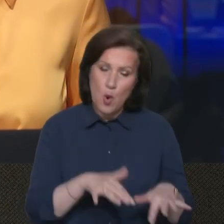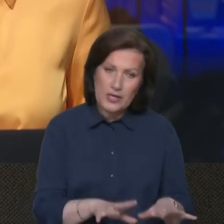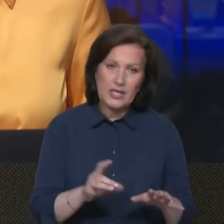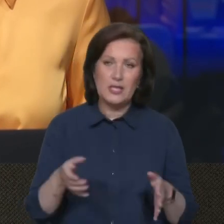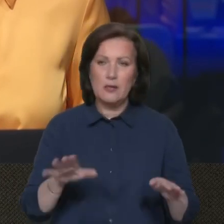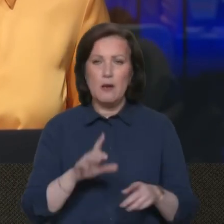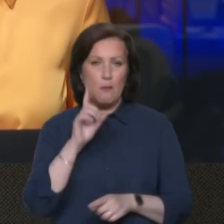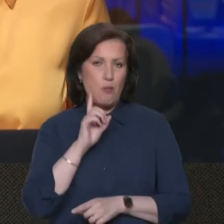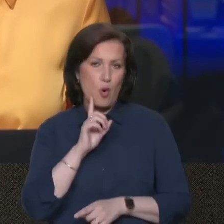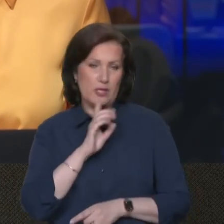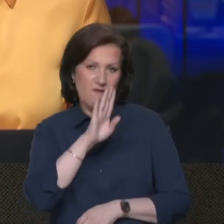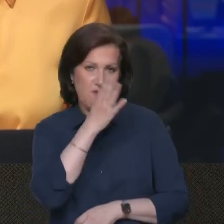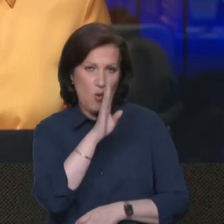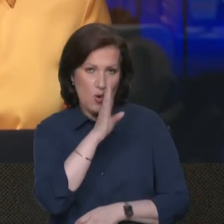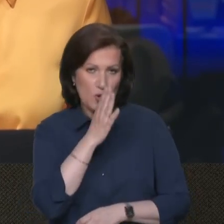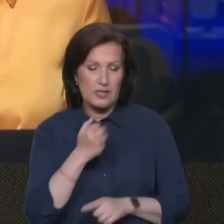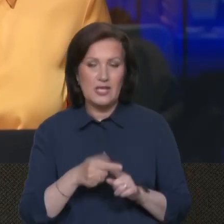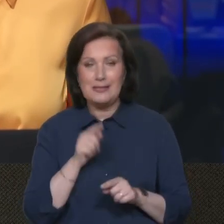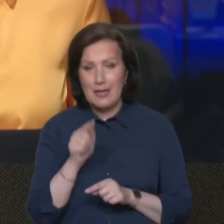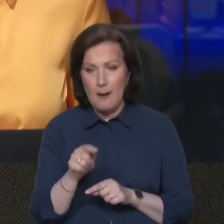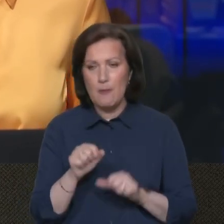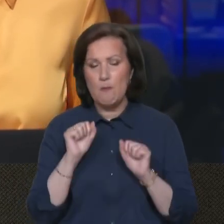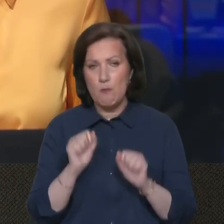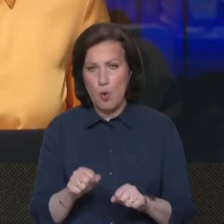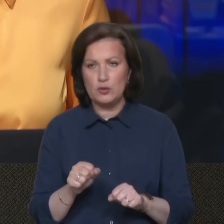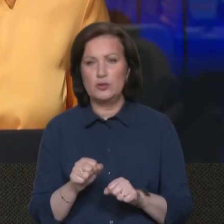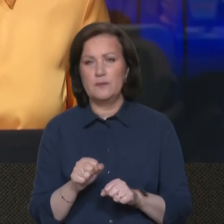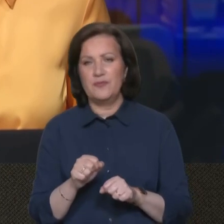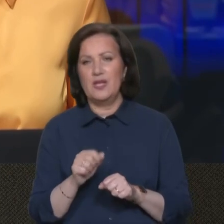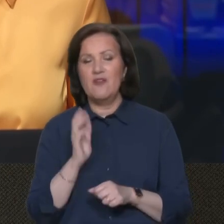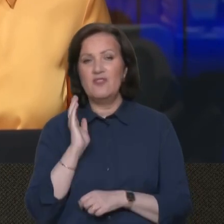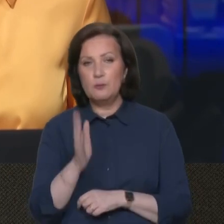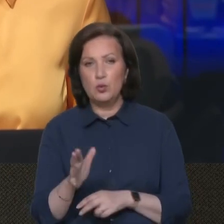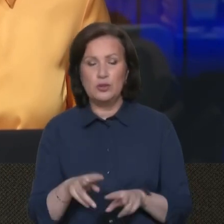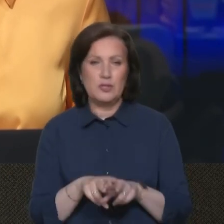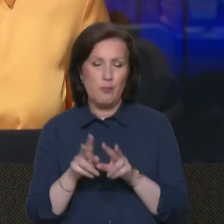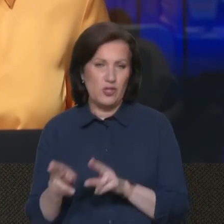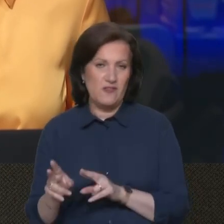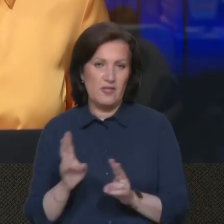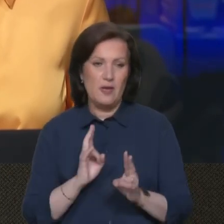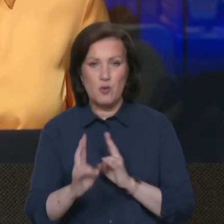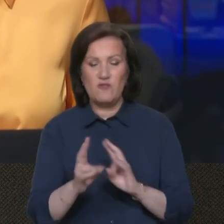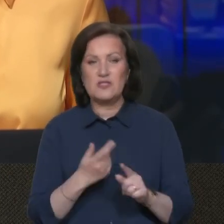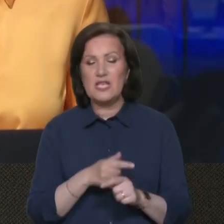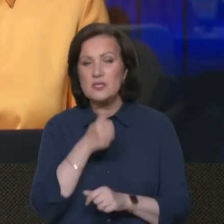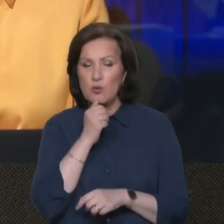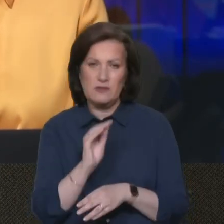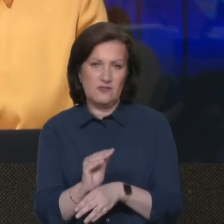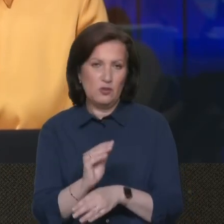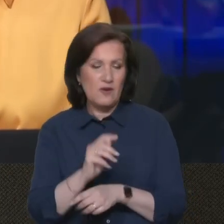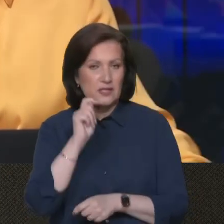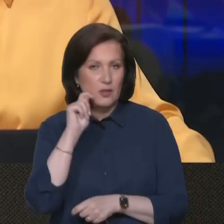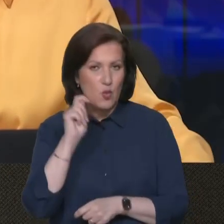і на узбережжі поки що ворог. І ось саме там можуть з цілком відбутися подібні провокації, в яких спробують звинуватити